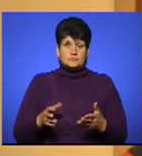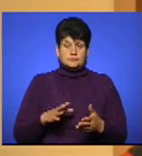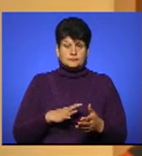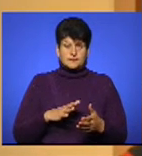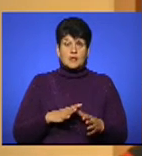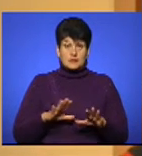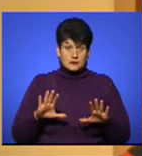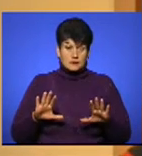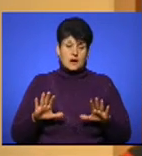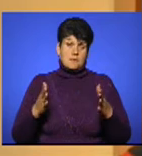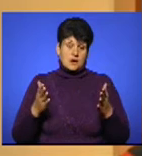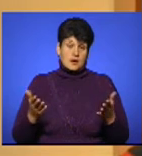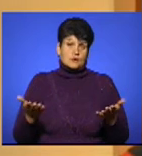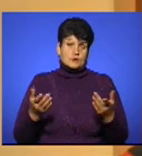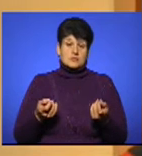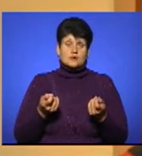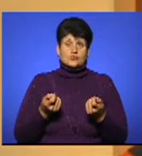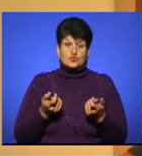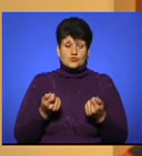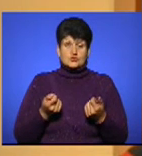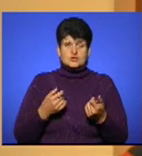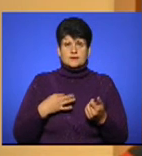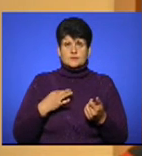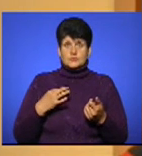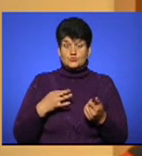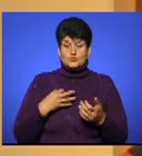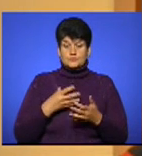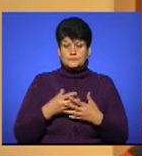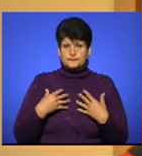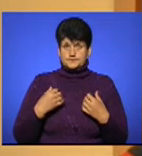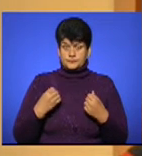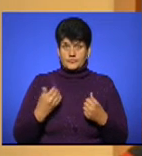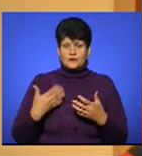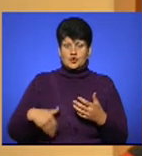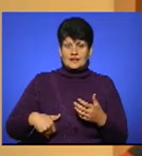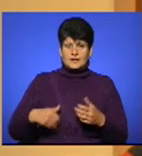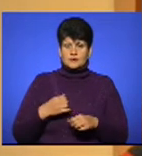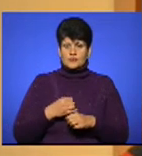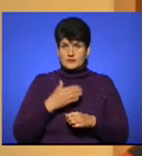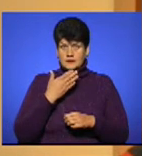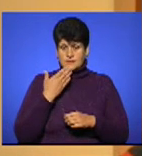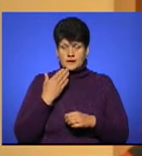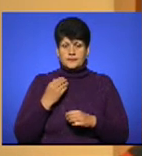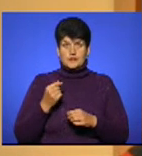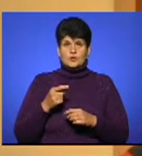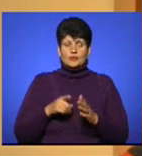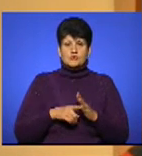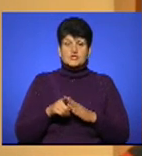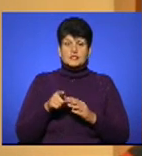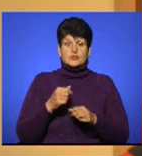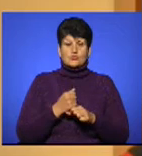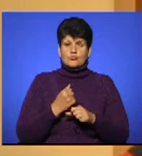трапляються, вони трохи нехтують своїм станом, якщо вже нирка не працює, то завести її роботу